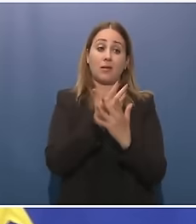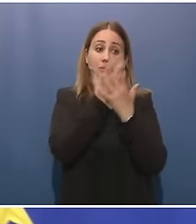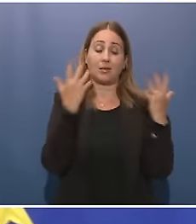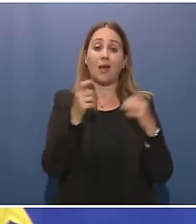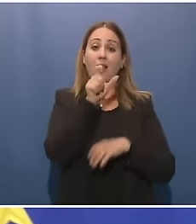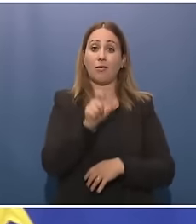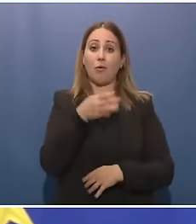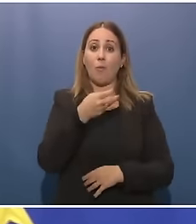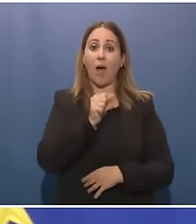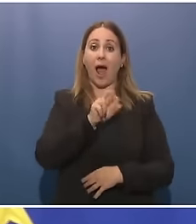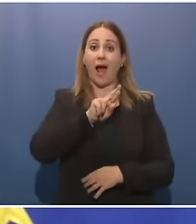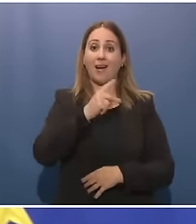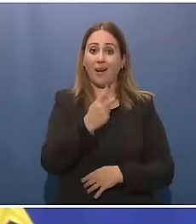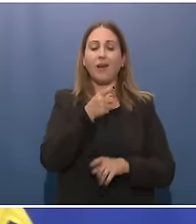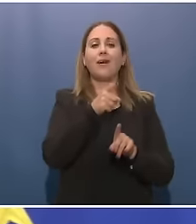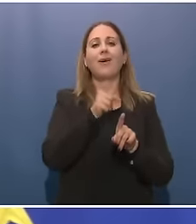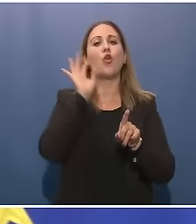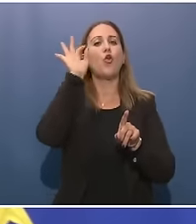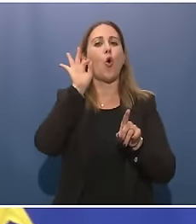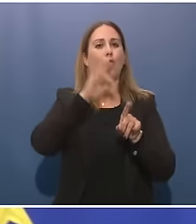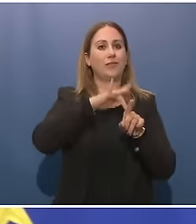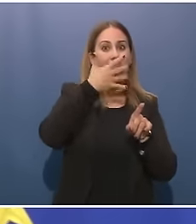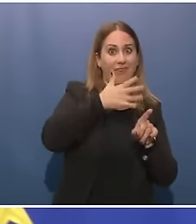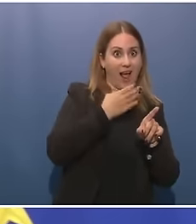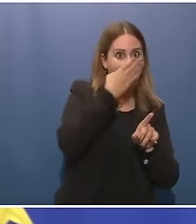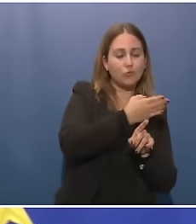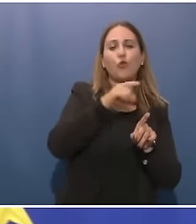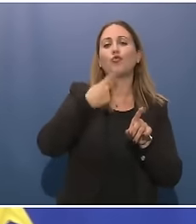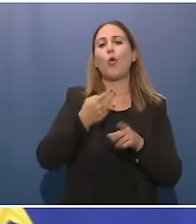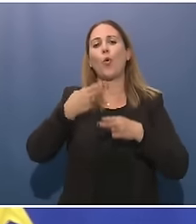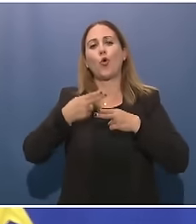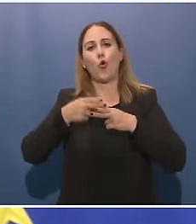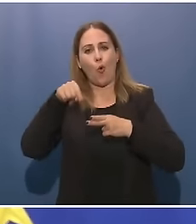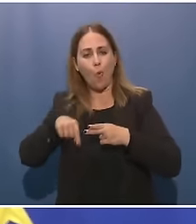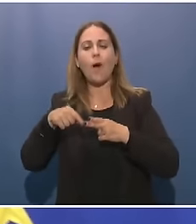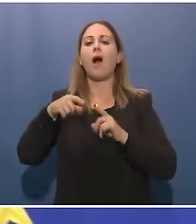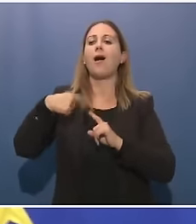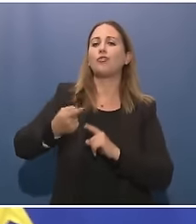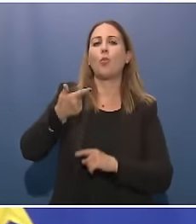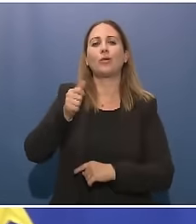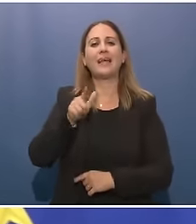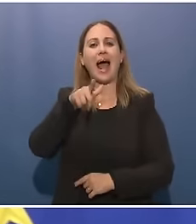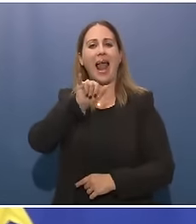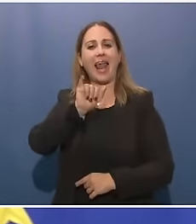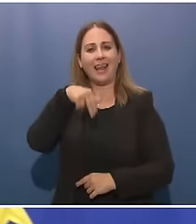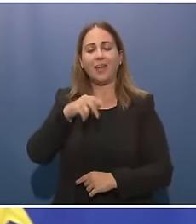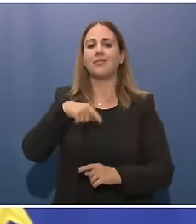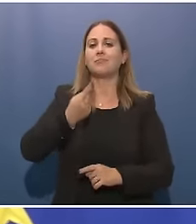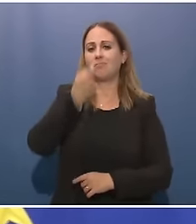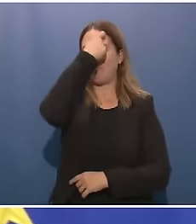Roma, dopo Londra, Tallin, Berlino come meta di una delle sue primissime visite nelle